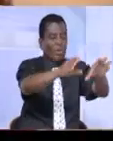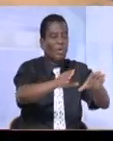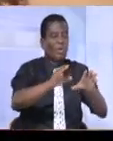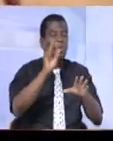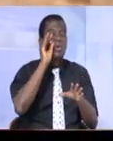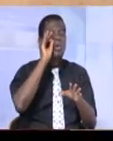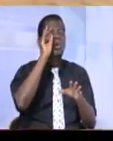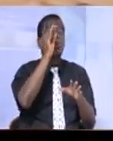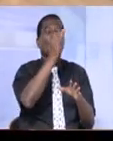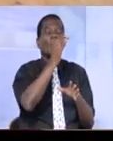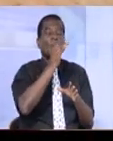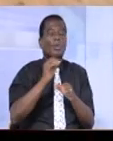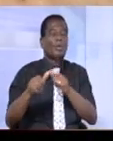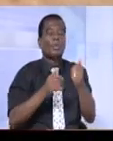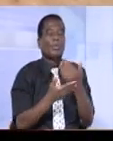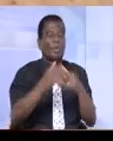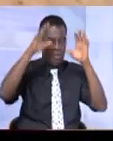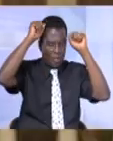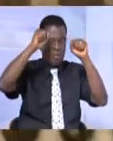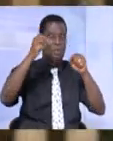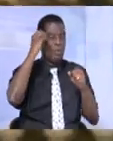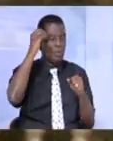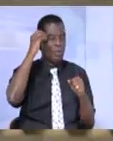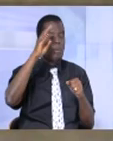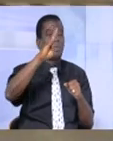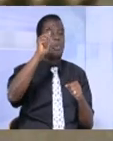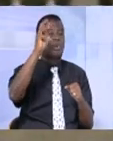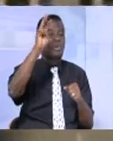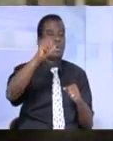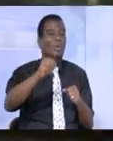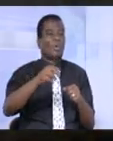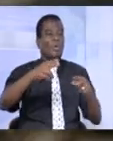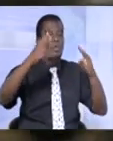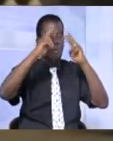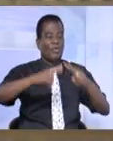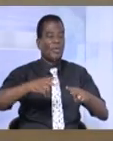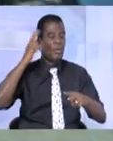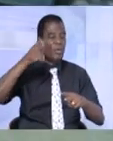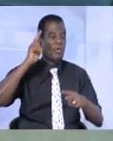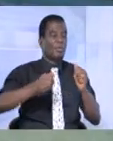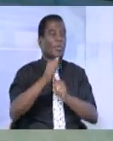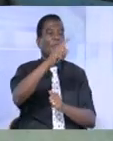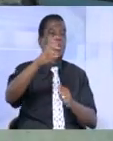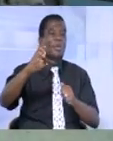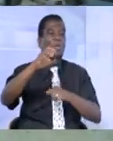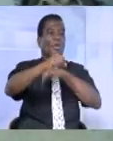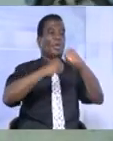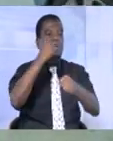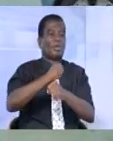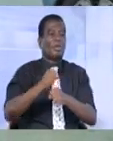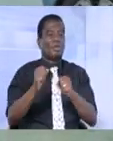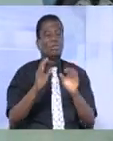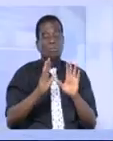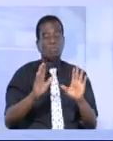de fleurs effectuée par le chef de l'État à la Sanwattara. Grand Bassam, ville historique plus de 100 ans d'existence, se remet de ses blessures.